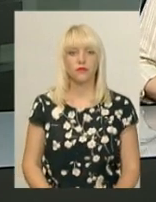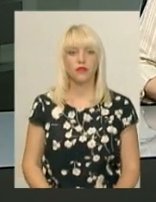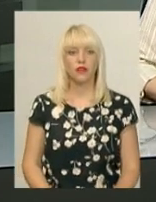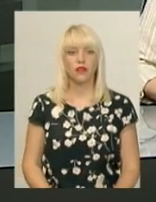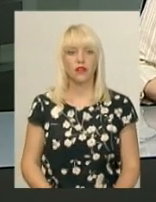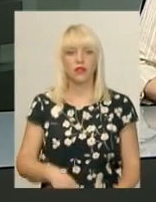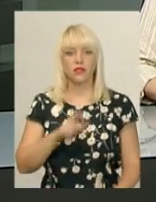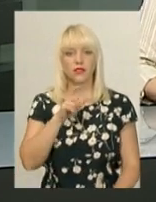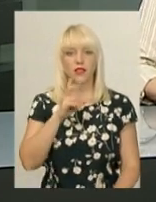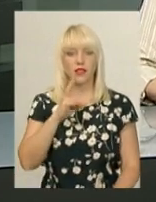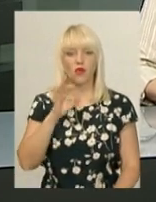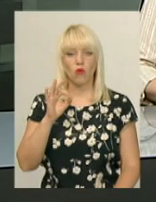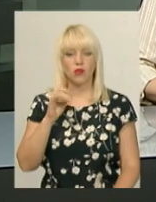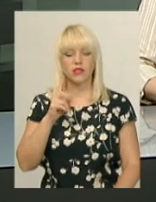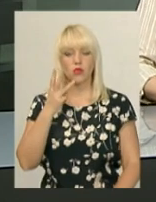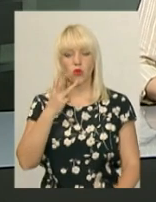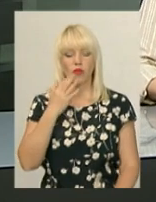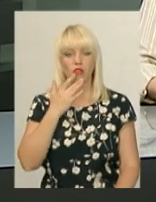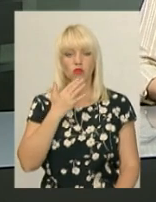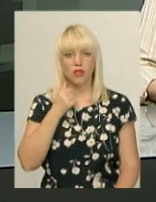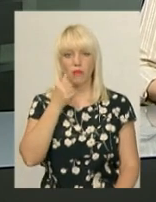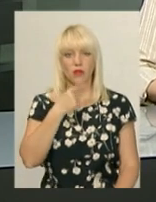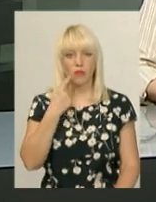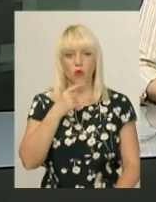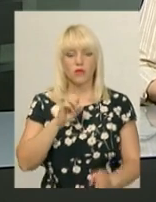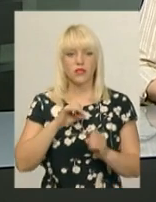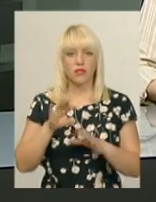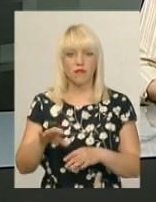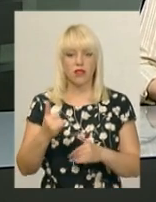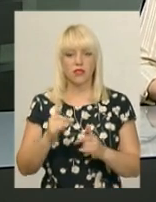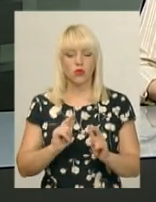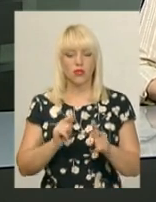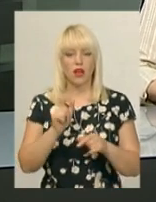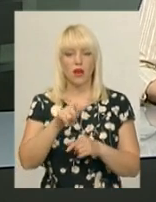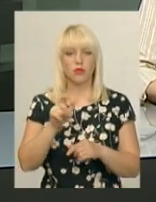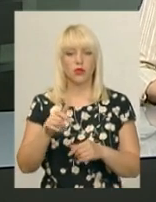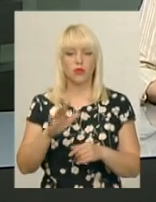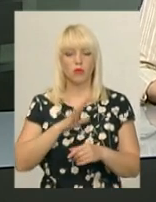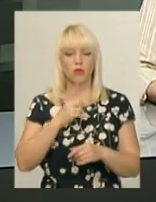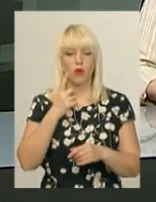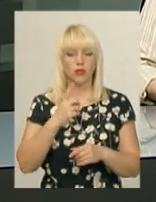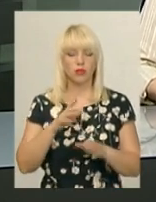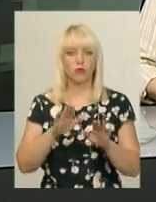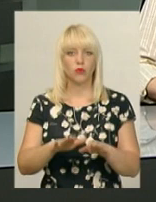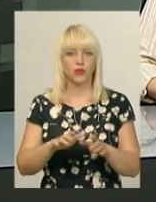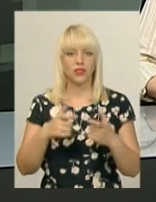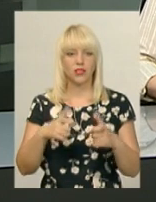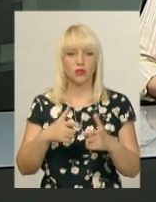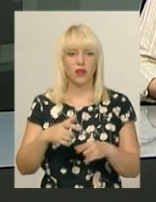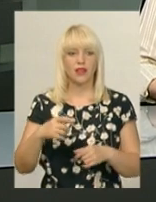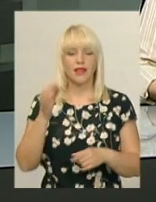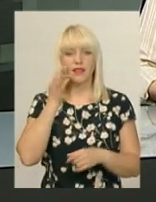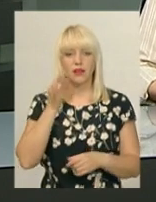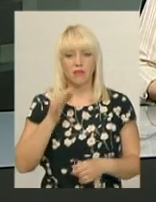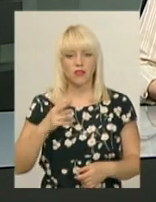ЗНО з трьох іноземних мов здавали сьогодні абітурієнти. В області діяв один пункт – тестування. Німецьку, французьку та